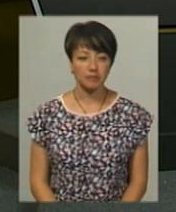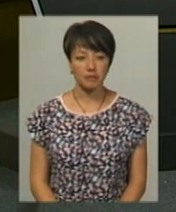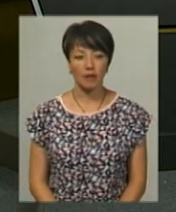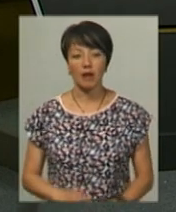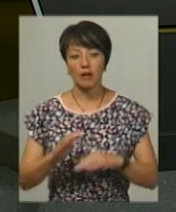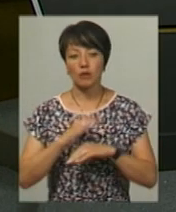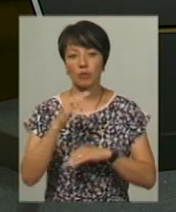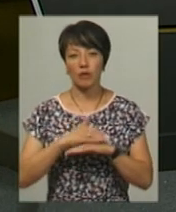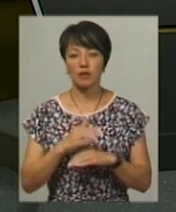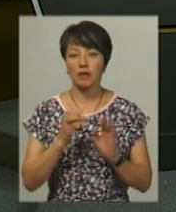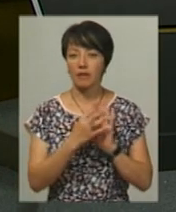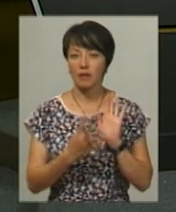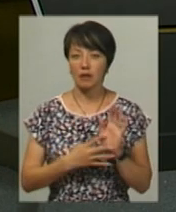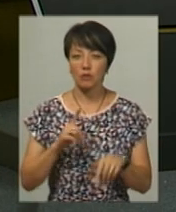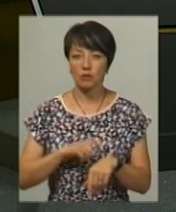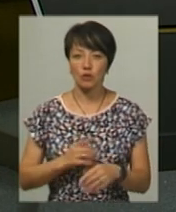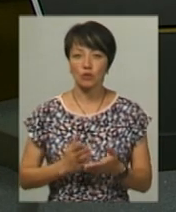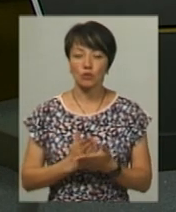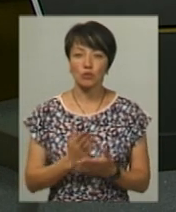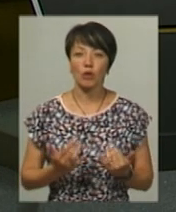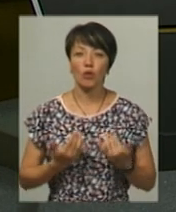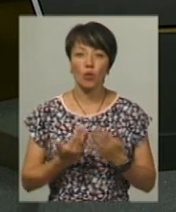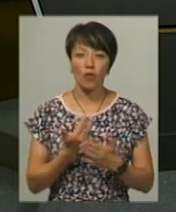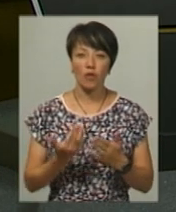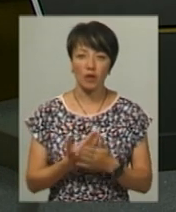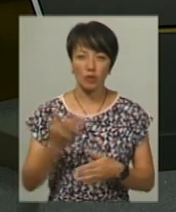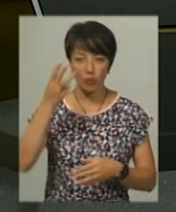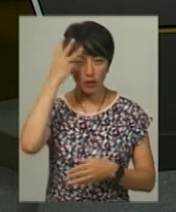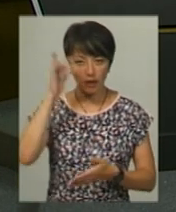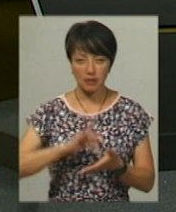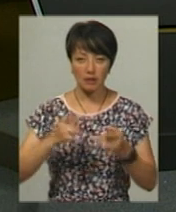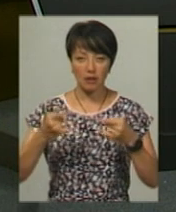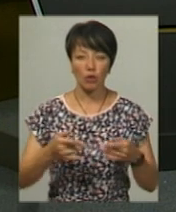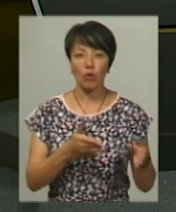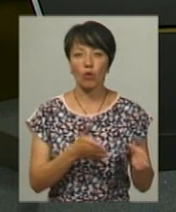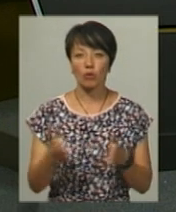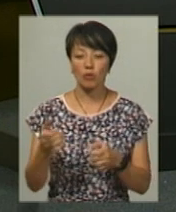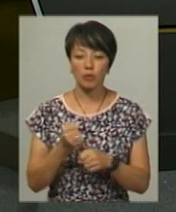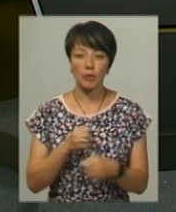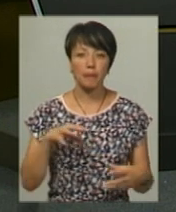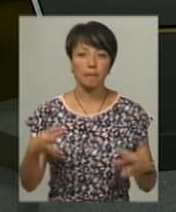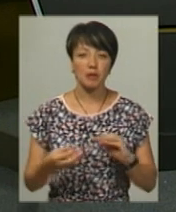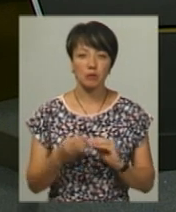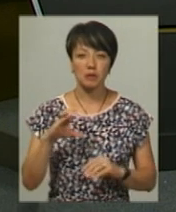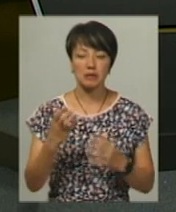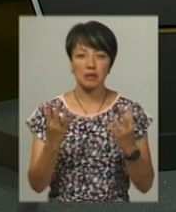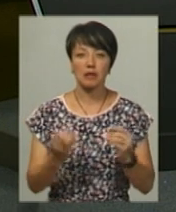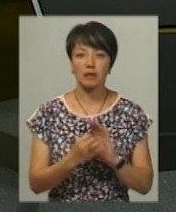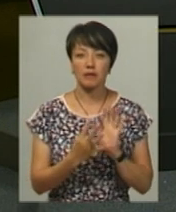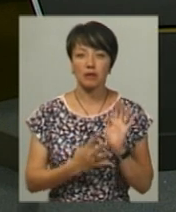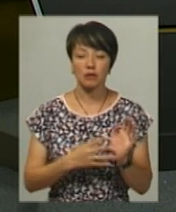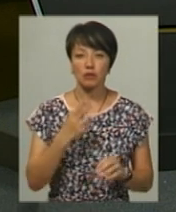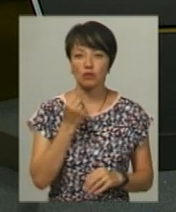Доброго вечора, 19-та година. Служба новин Суспільного мовника Поділяцентр готова підбити інформаційний підсумок середи 19